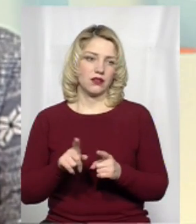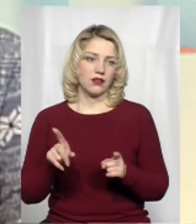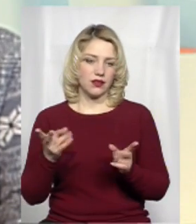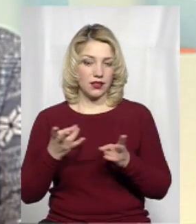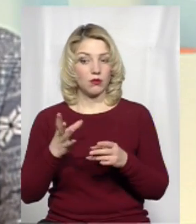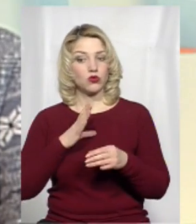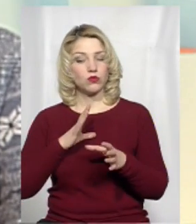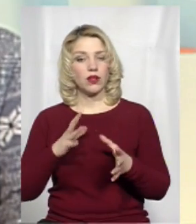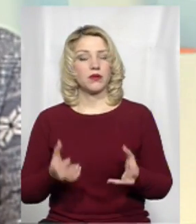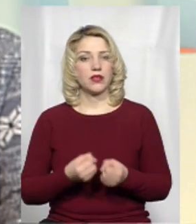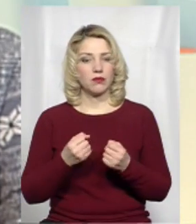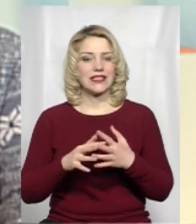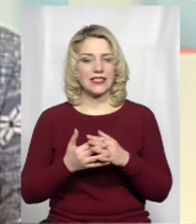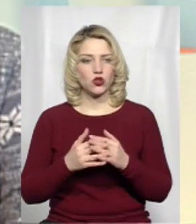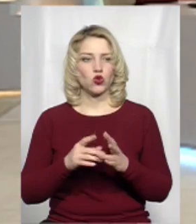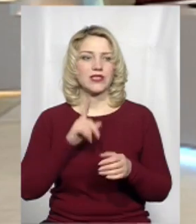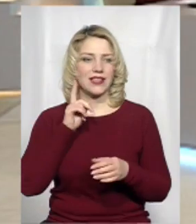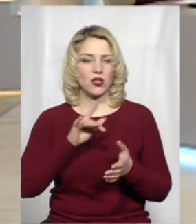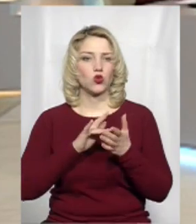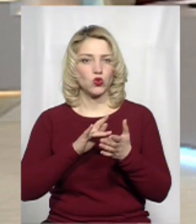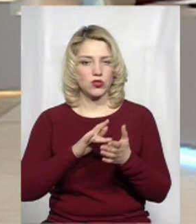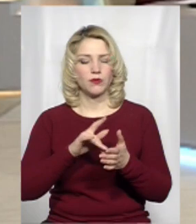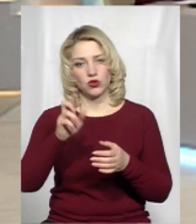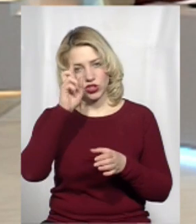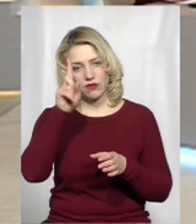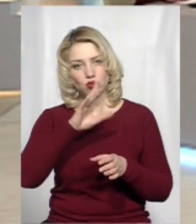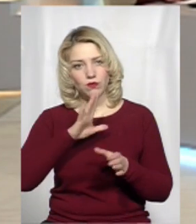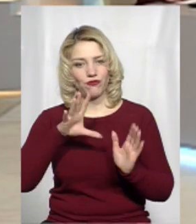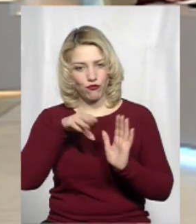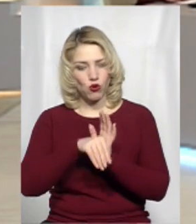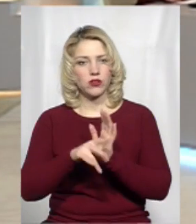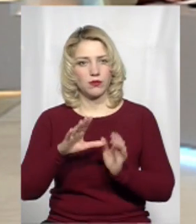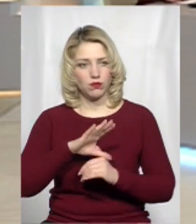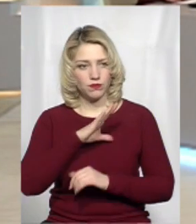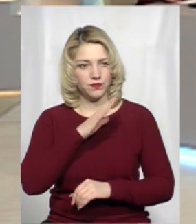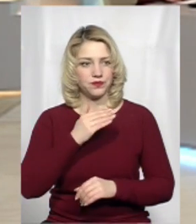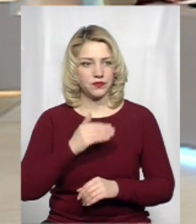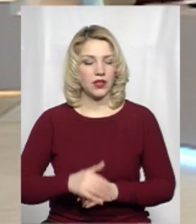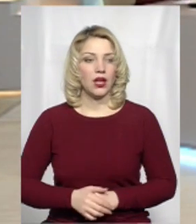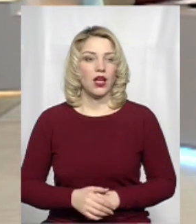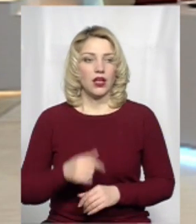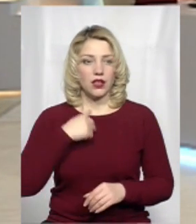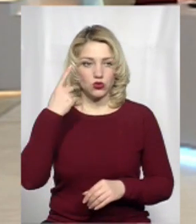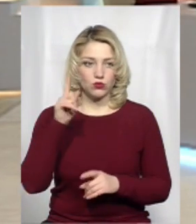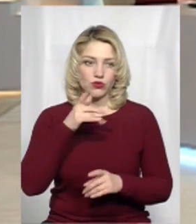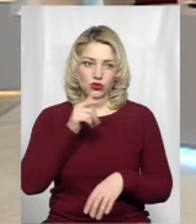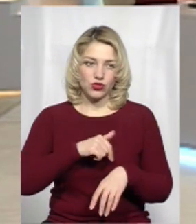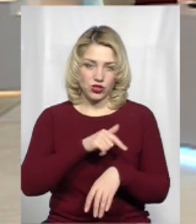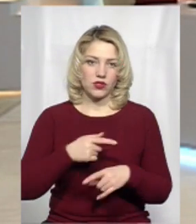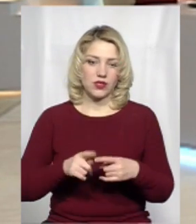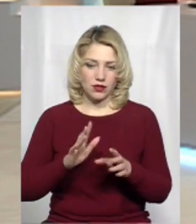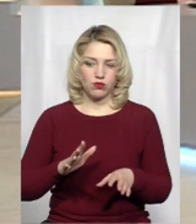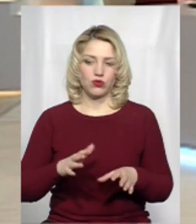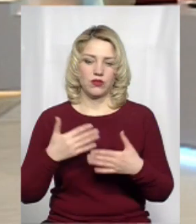програми на підтримку саме сільського зеленого туризму вводила. Що ви скажете, пане Сергію? Я думаю, що з часом це буде реалізовано,